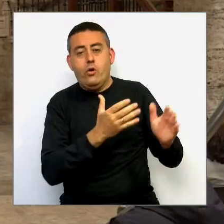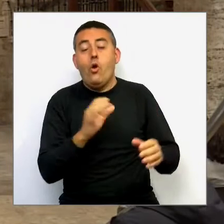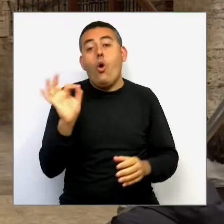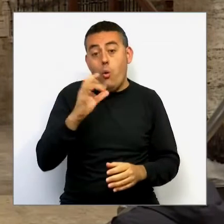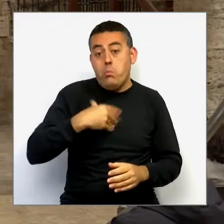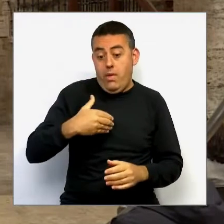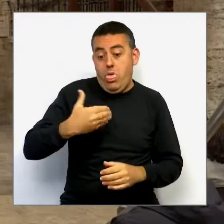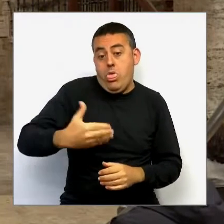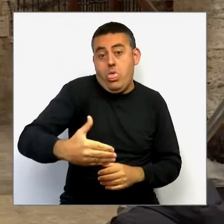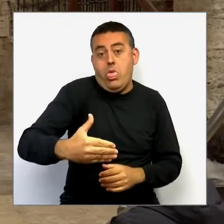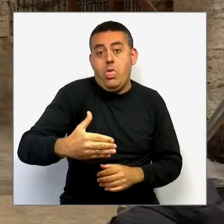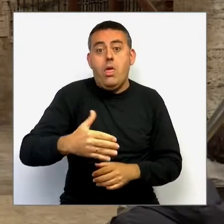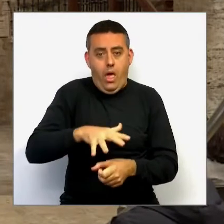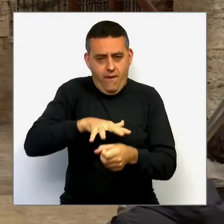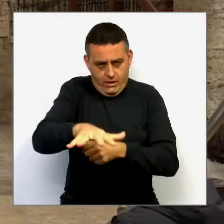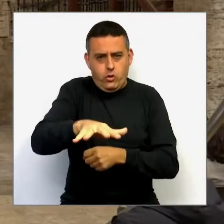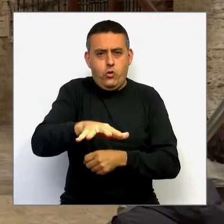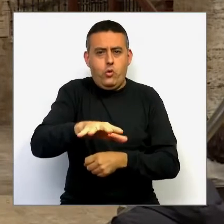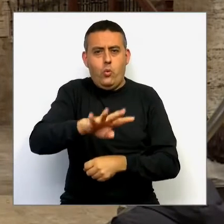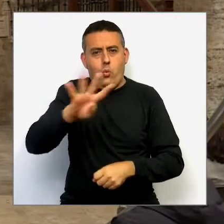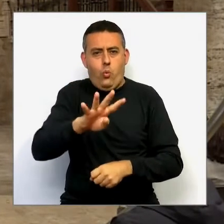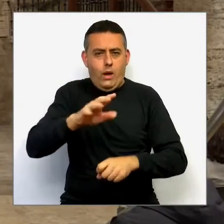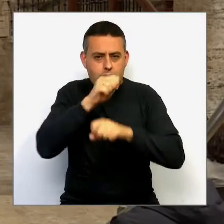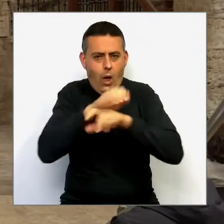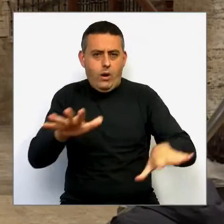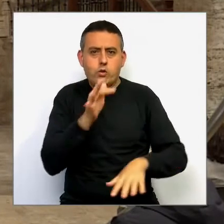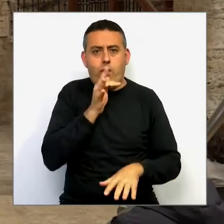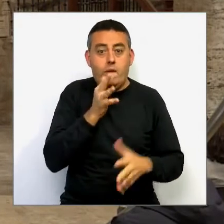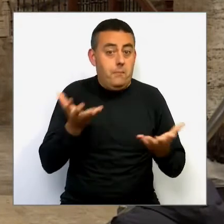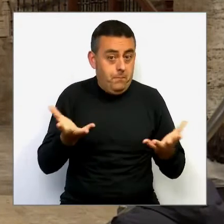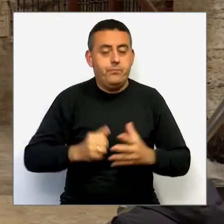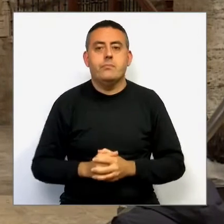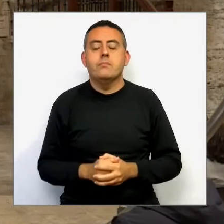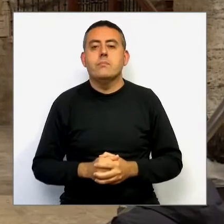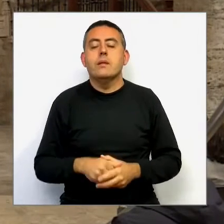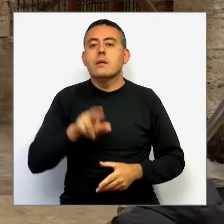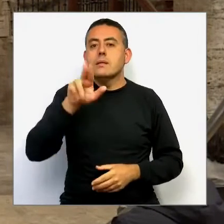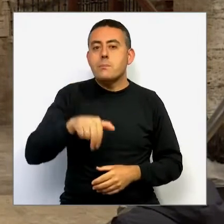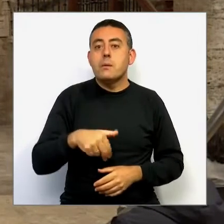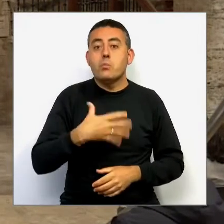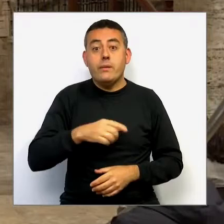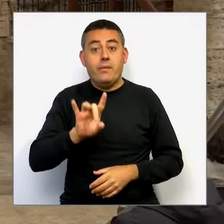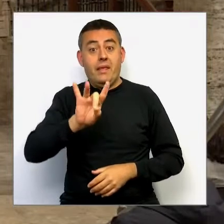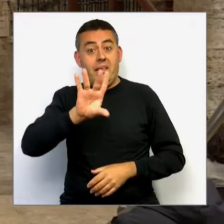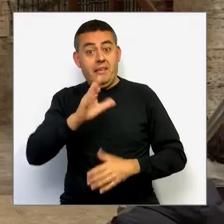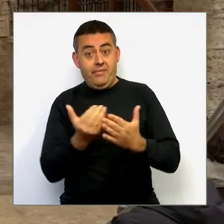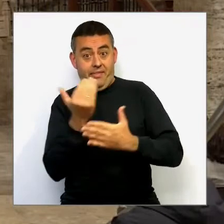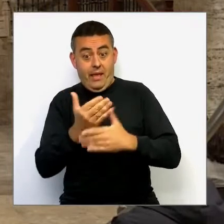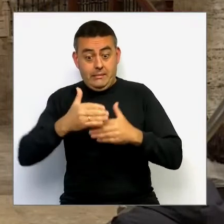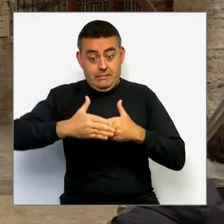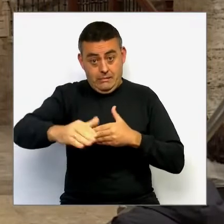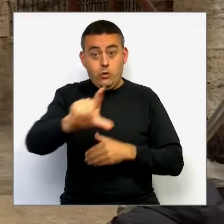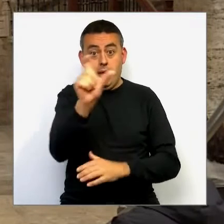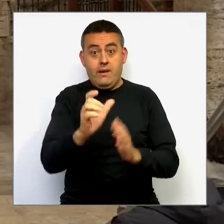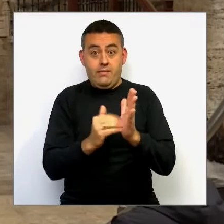días. y por una otra banda, dins de 15 días que decau el perimetratge de la Comunitat Valenciana tindran la possibilitat